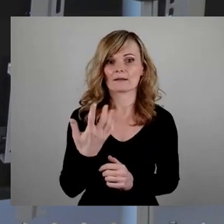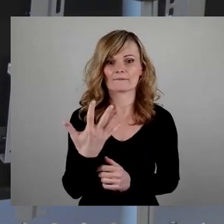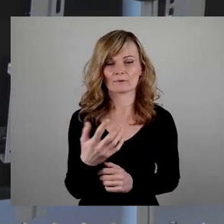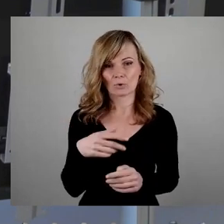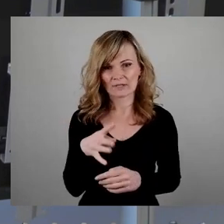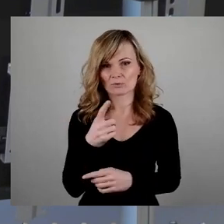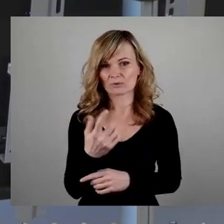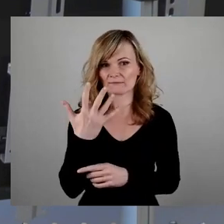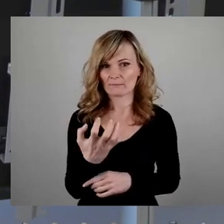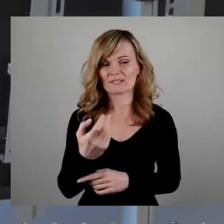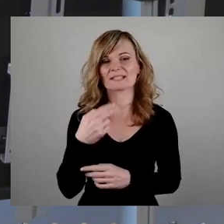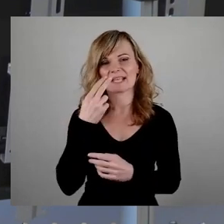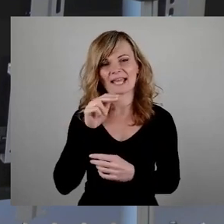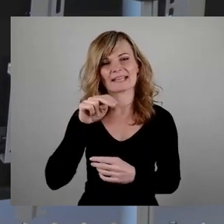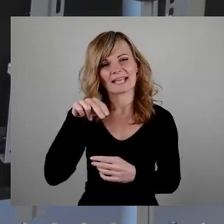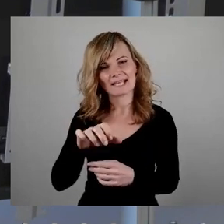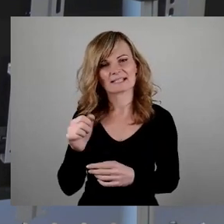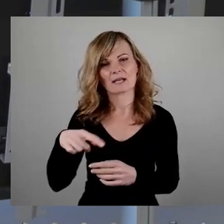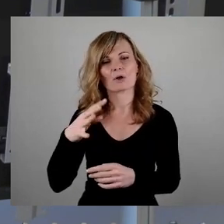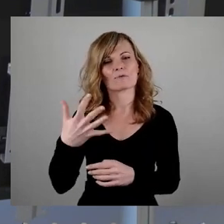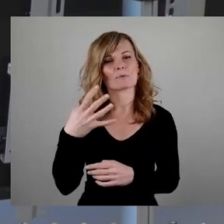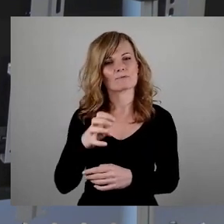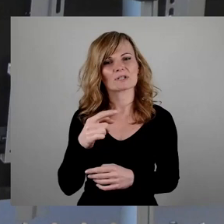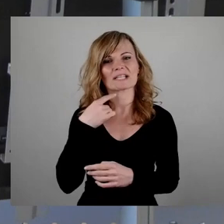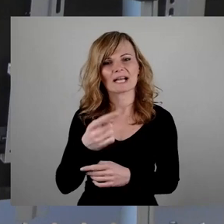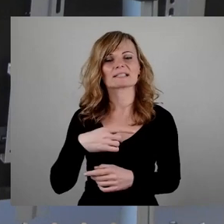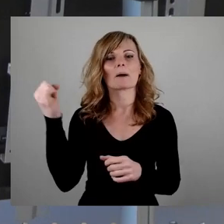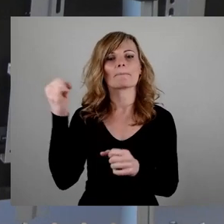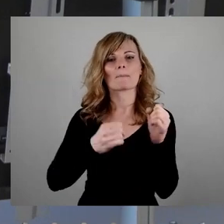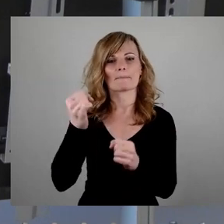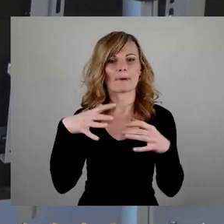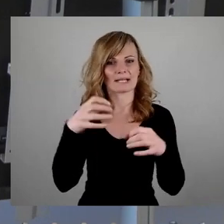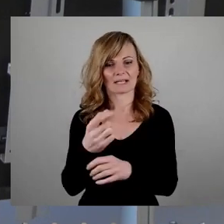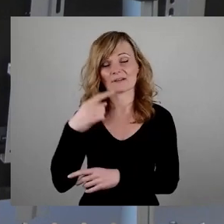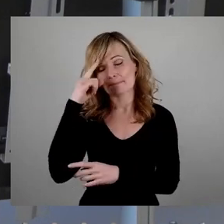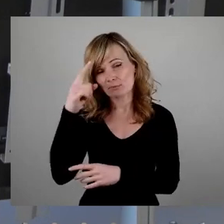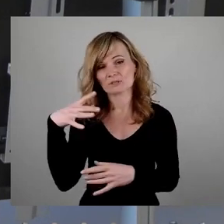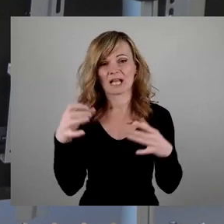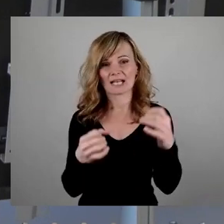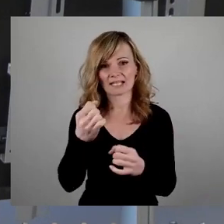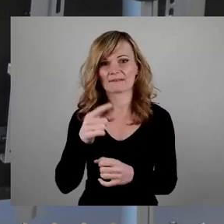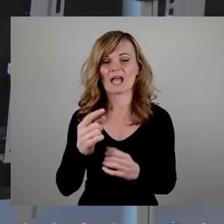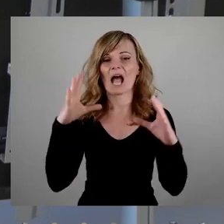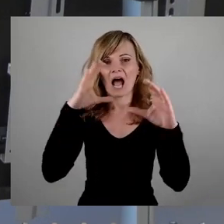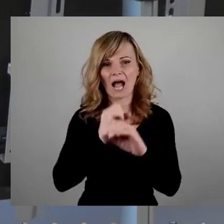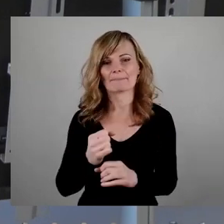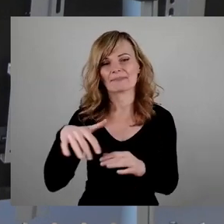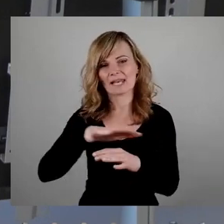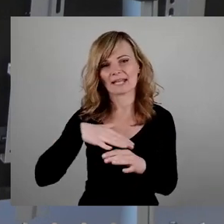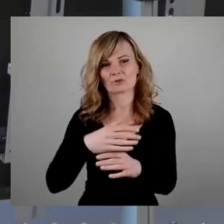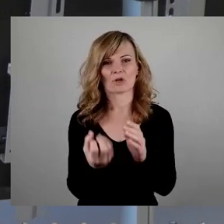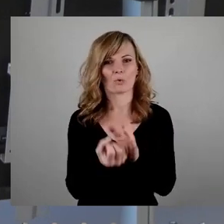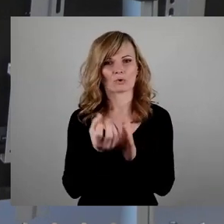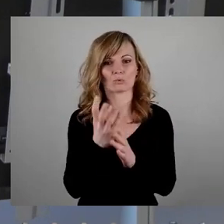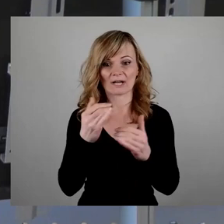Nationalsozialisten schon 1945 den Bombenangriff als einen bewussten Angriff auf die abendländische Kultur deuteten, war es nun an der